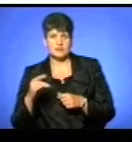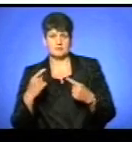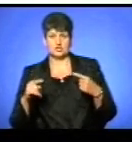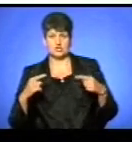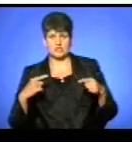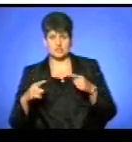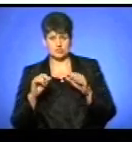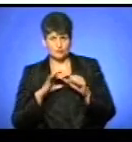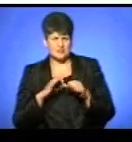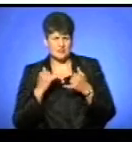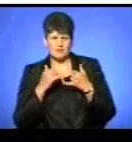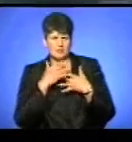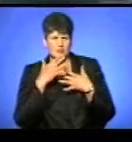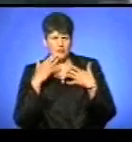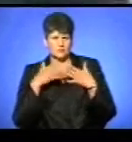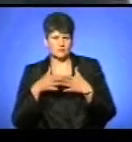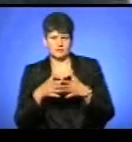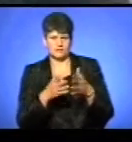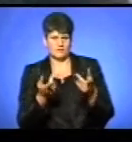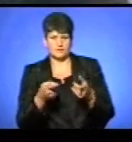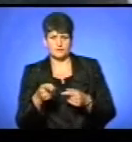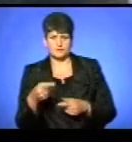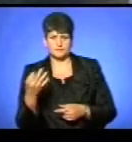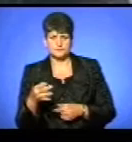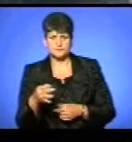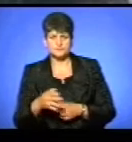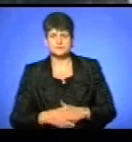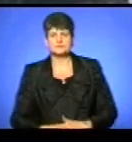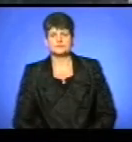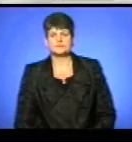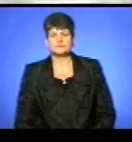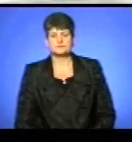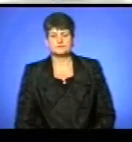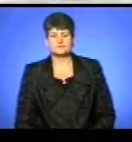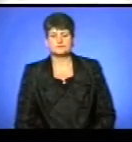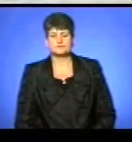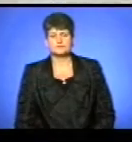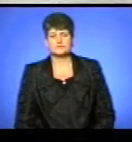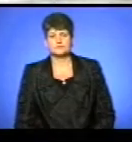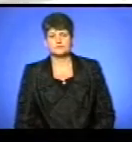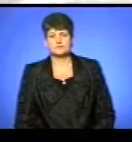їх дуже багато по Тернопільському ставу плавить. Світлана Шумна, Оксана Галіяш, Новини.